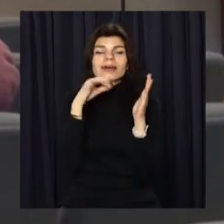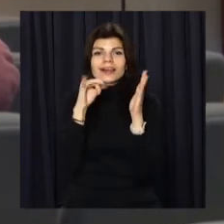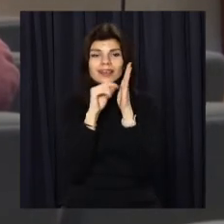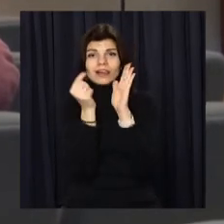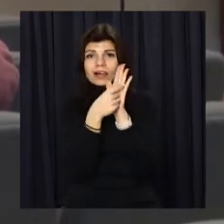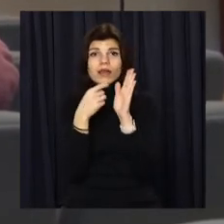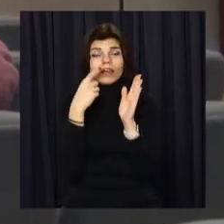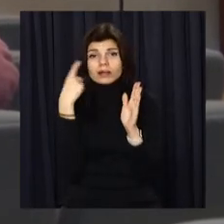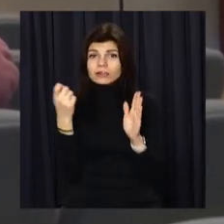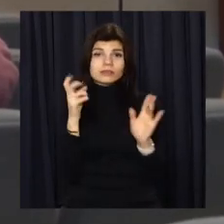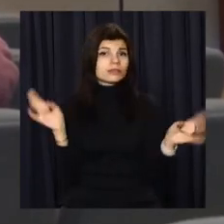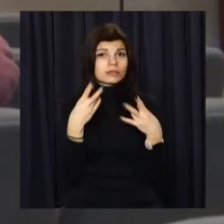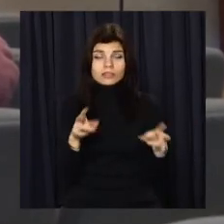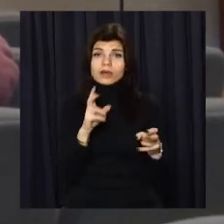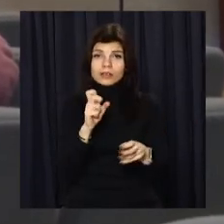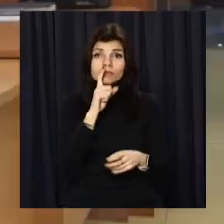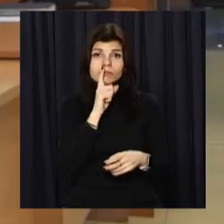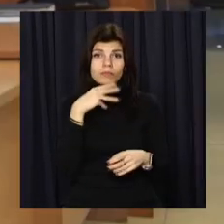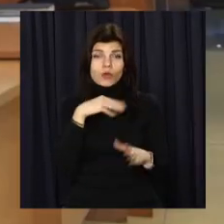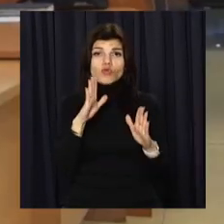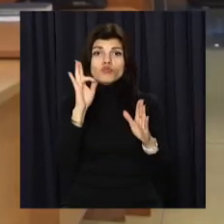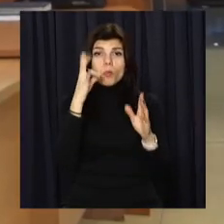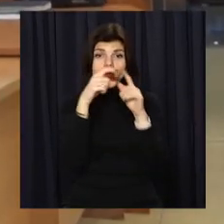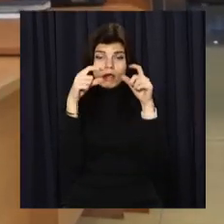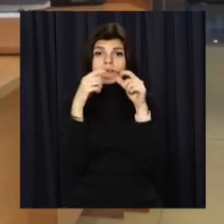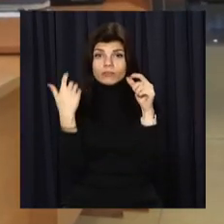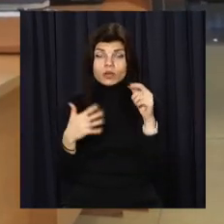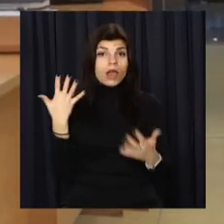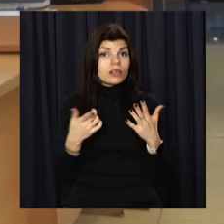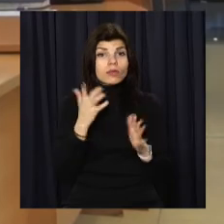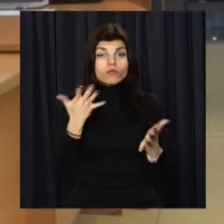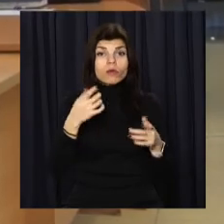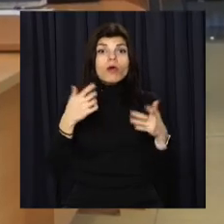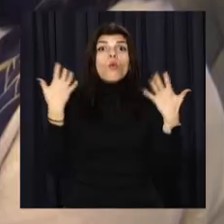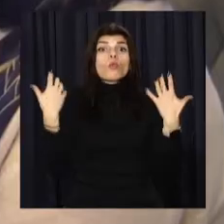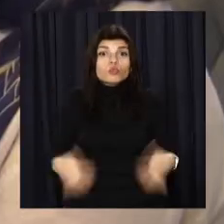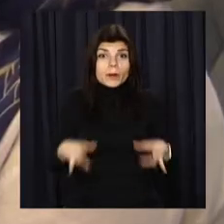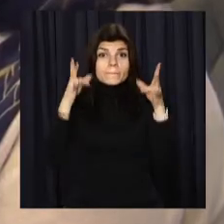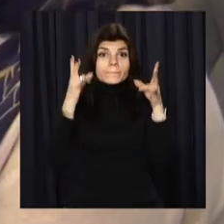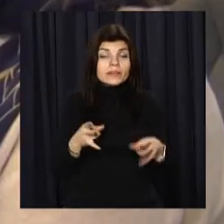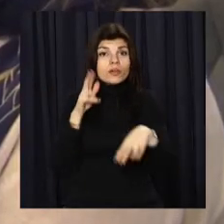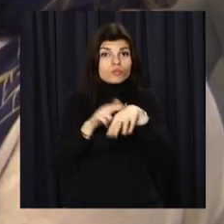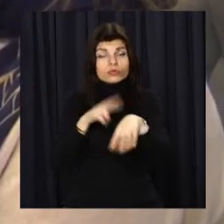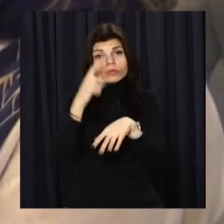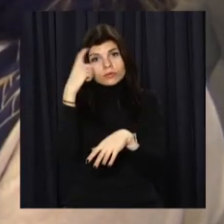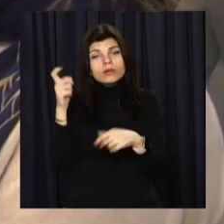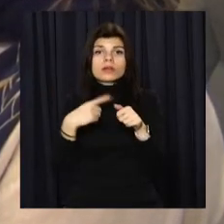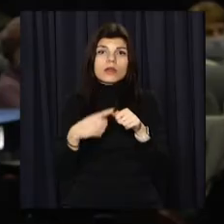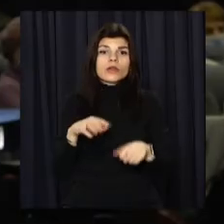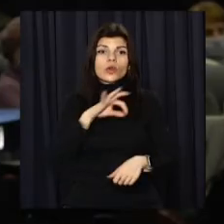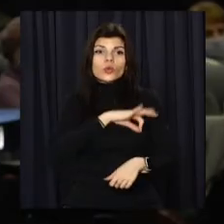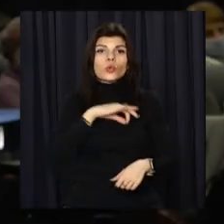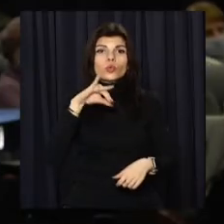звернутися до поліції. Якщо ж не вийшло, допомогу нададуть юристи. Для того, щоб заява була вірно складена, правильно